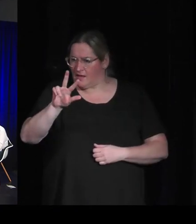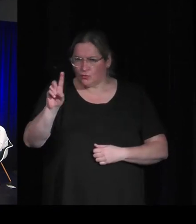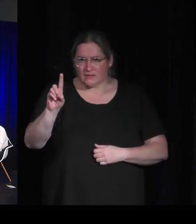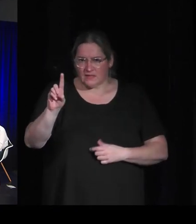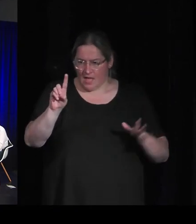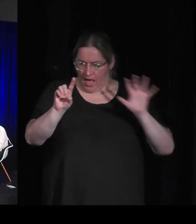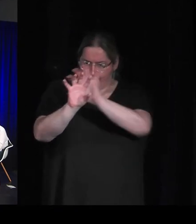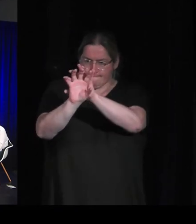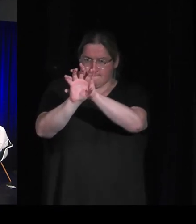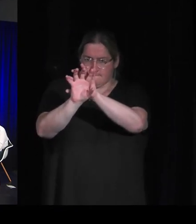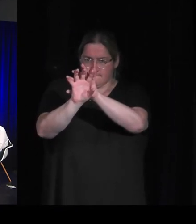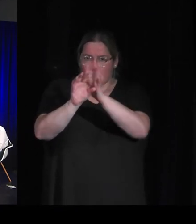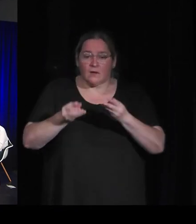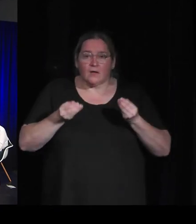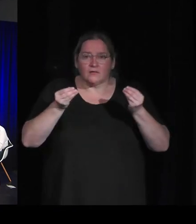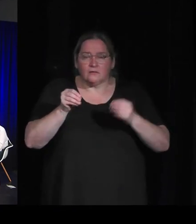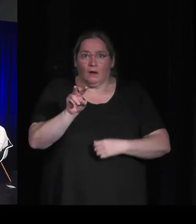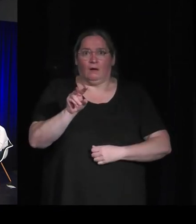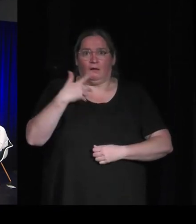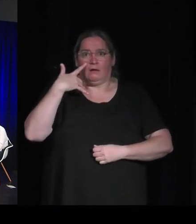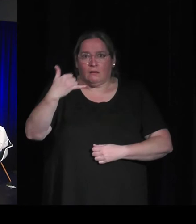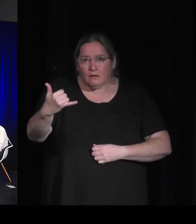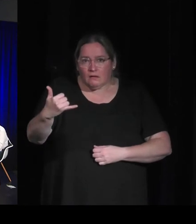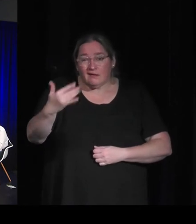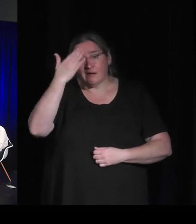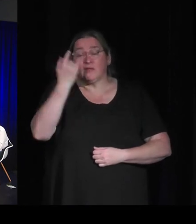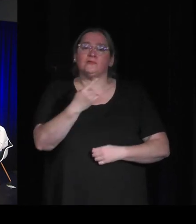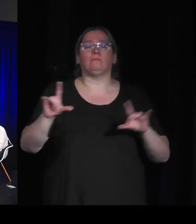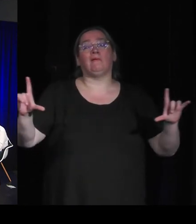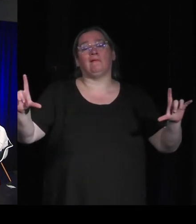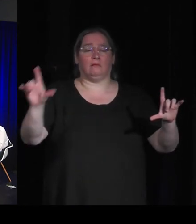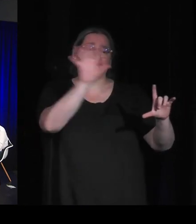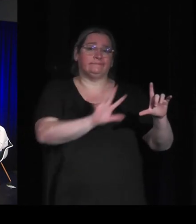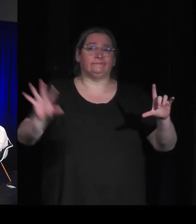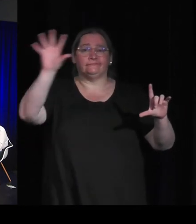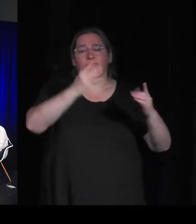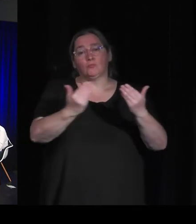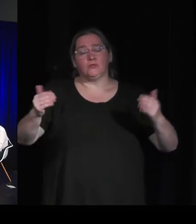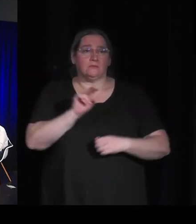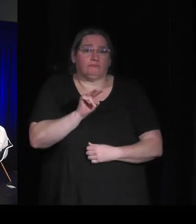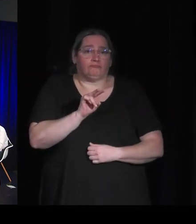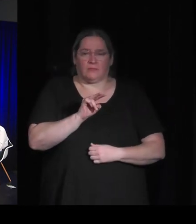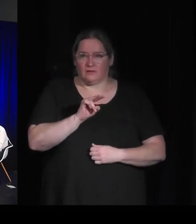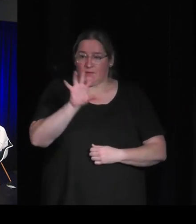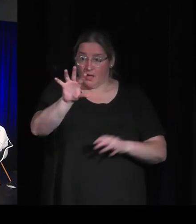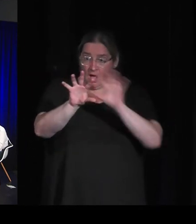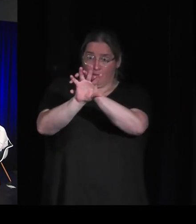différent de ce qu'on peut avoir que lorsqu'on l'a sur une feuille de papier, dans une exposition, dans une BD